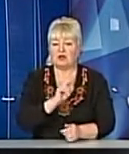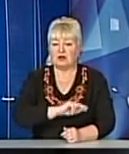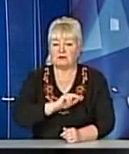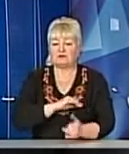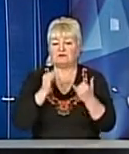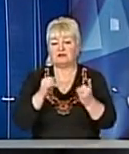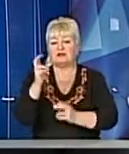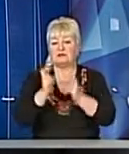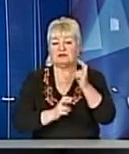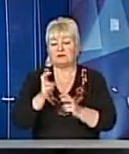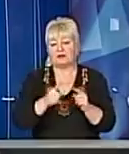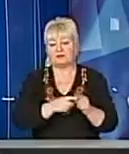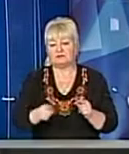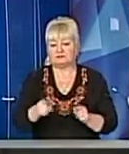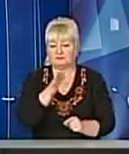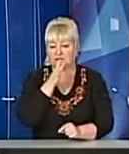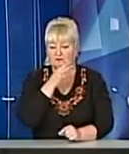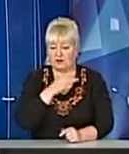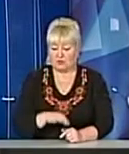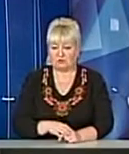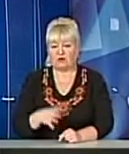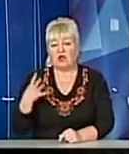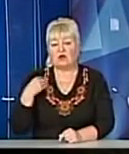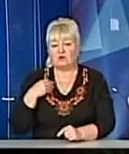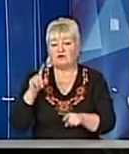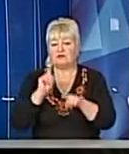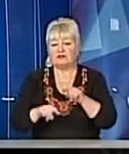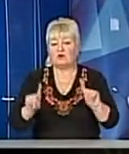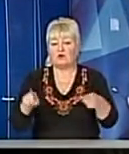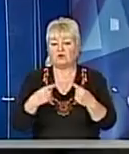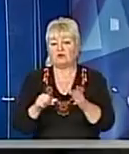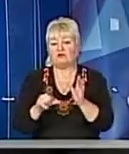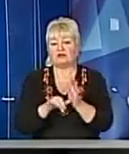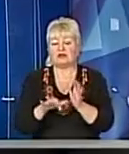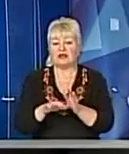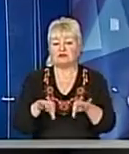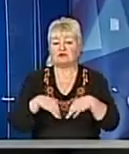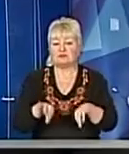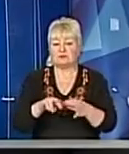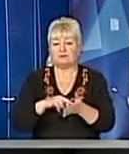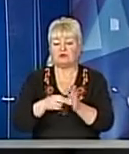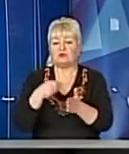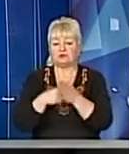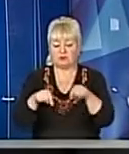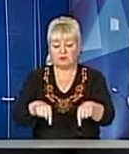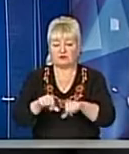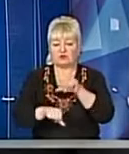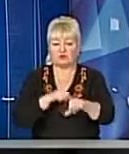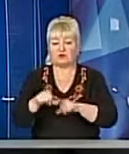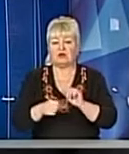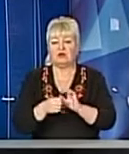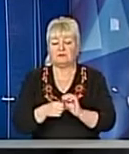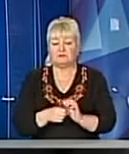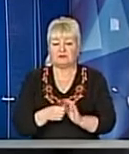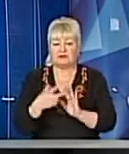підприємства впродовж певного періоду Окрім того, у Львові невдовзі оновлять електротранспорт Плануємо закупити в цьому році, в 18-му, 40